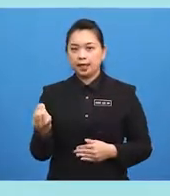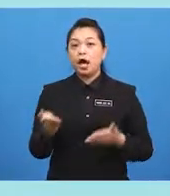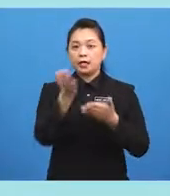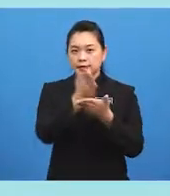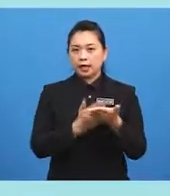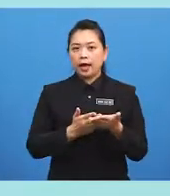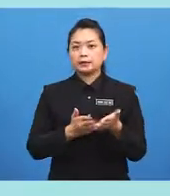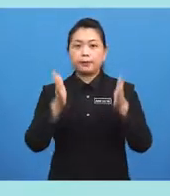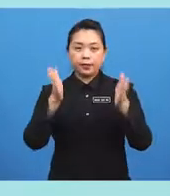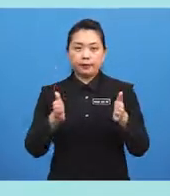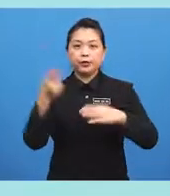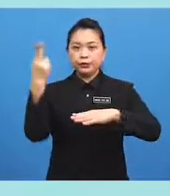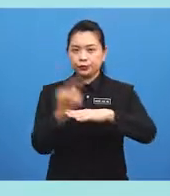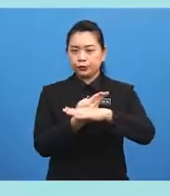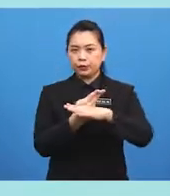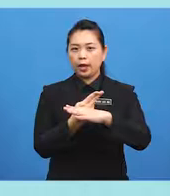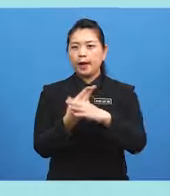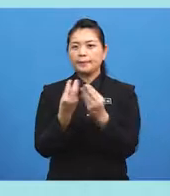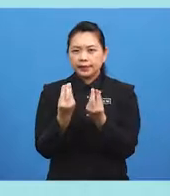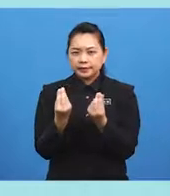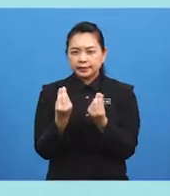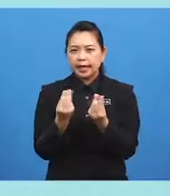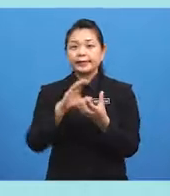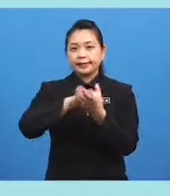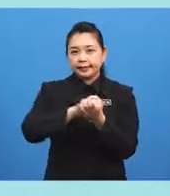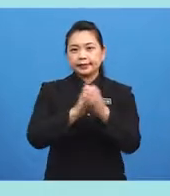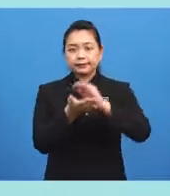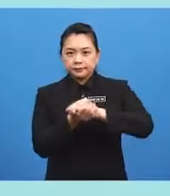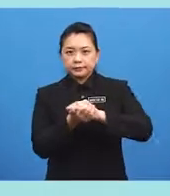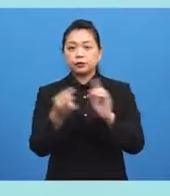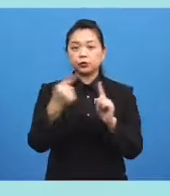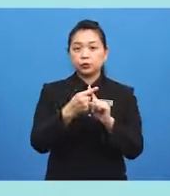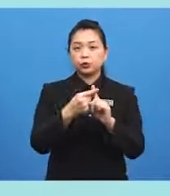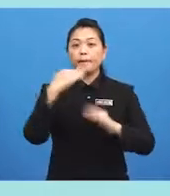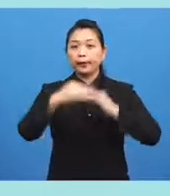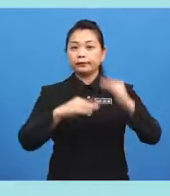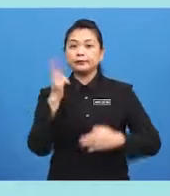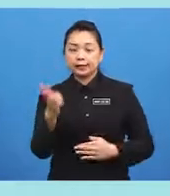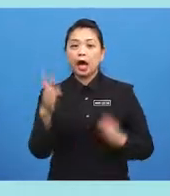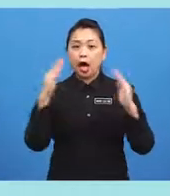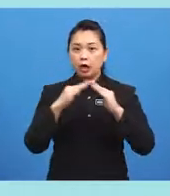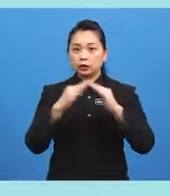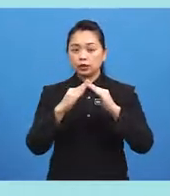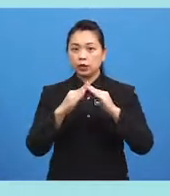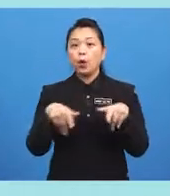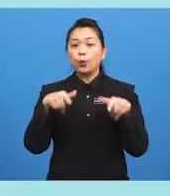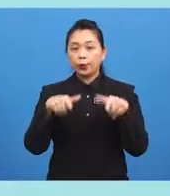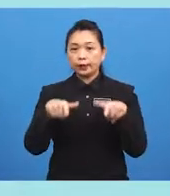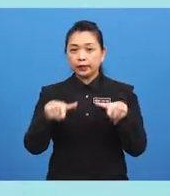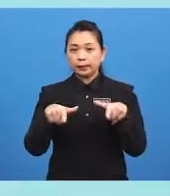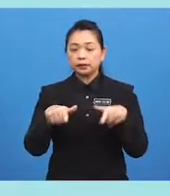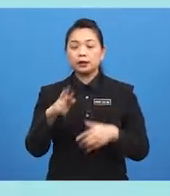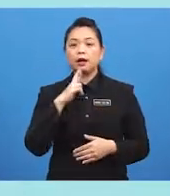Some people... ...use mud... ...and clay... ...to build their houses. Wood and